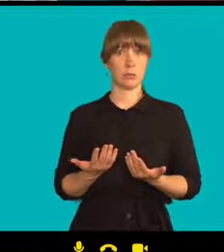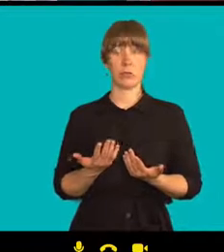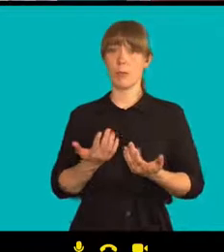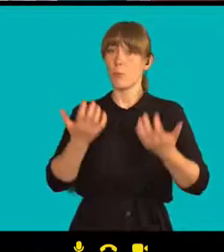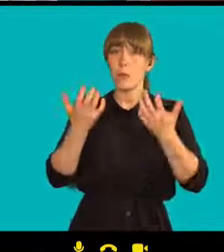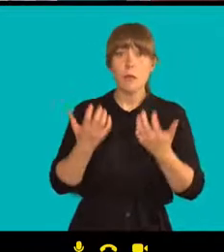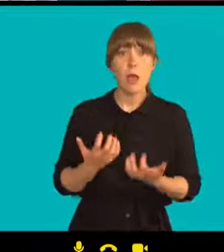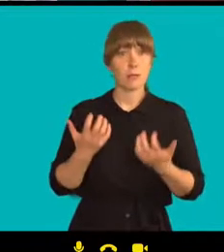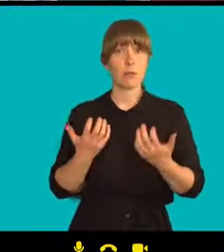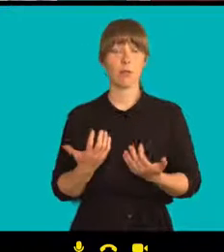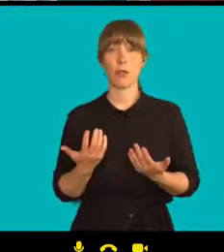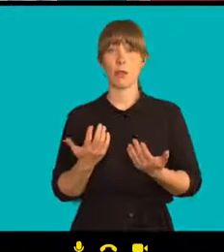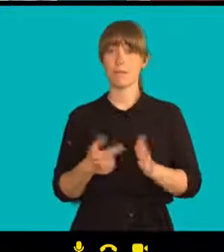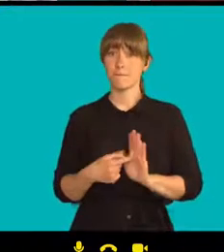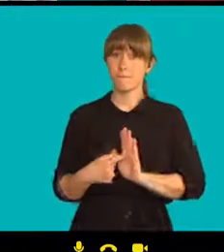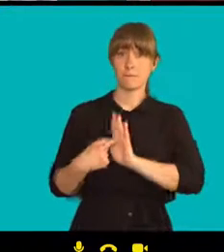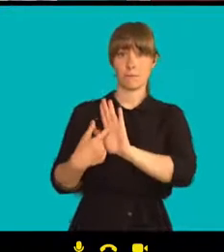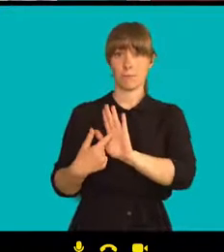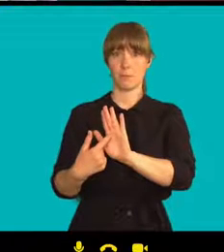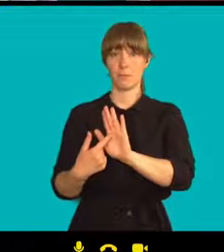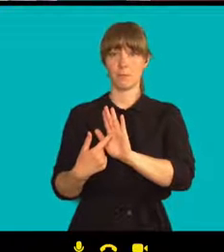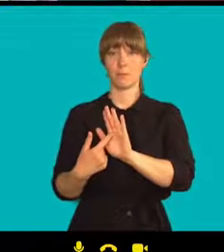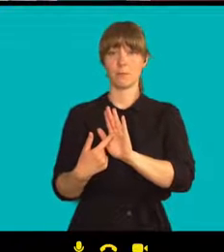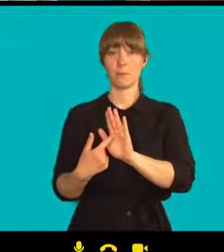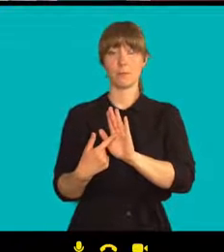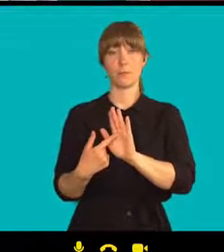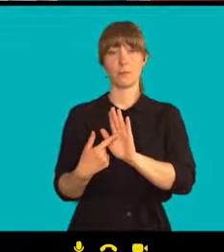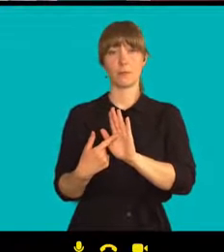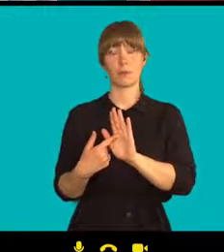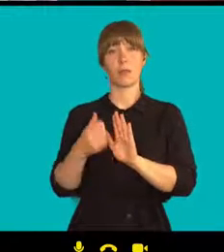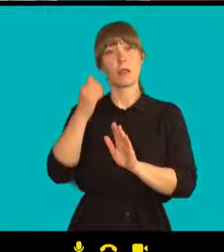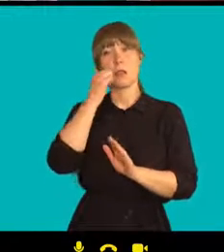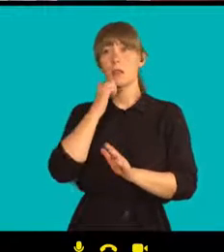naději a zároveň pocit, že